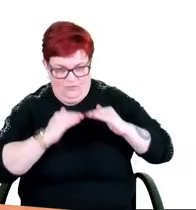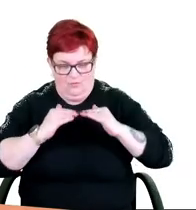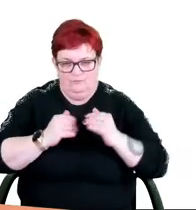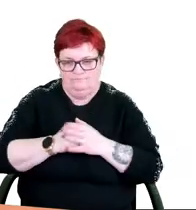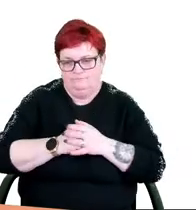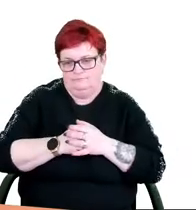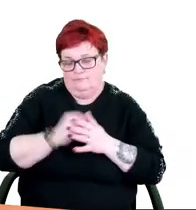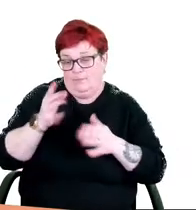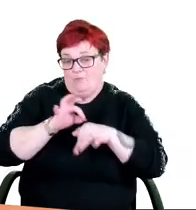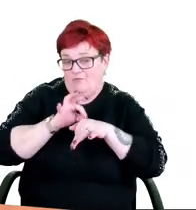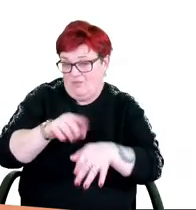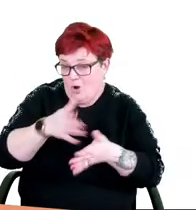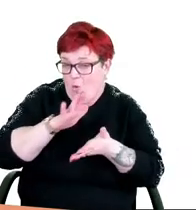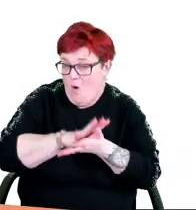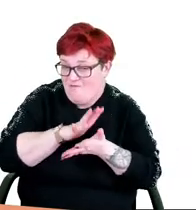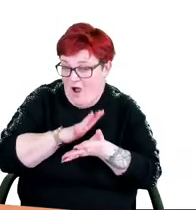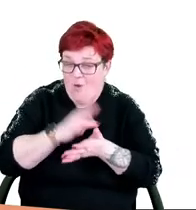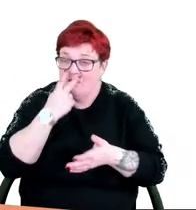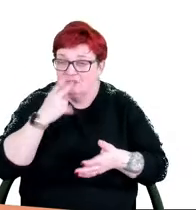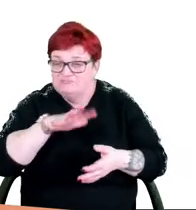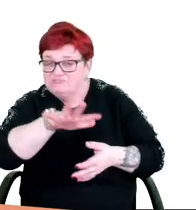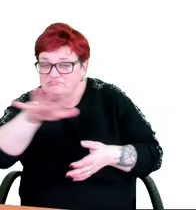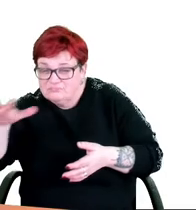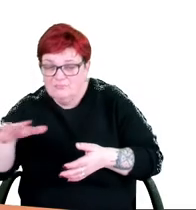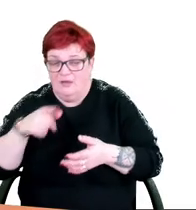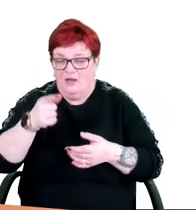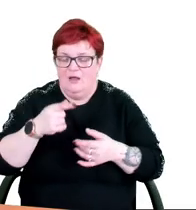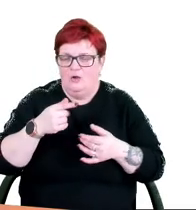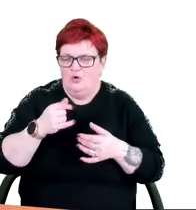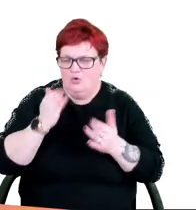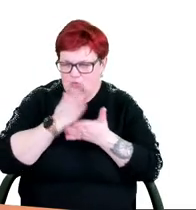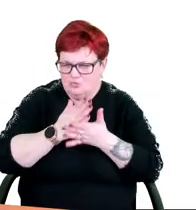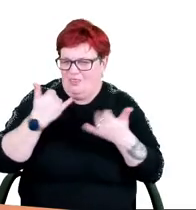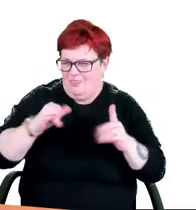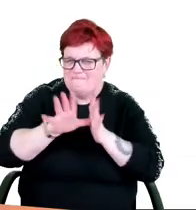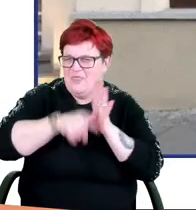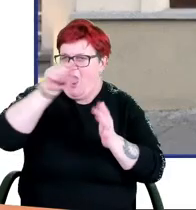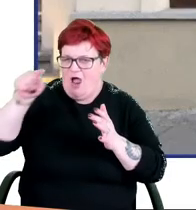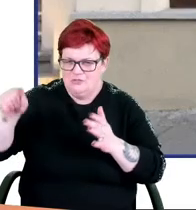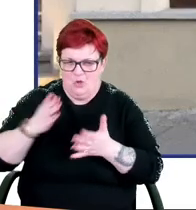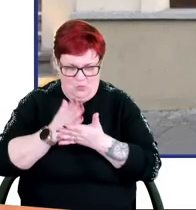Wprowadzenie uchwały krajobrazowej w kilku miastach Polski już daje pozytywne efekty.